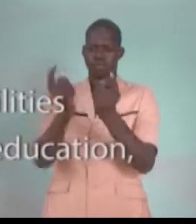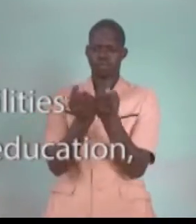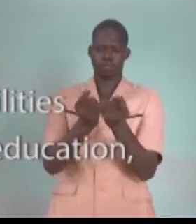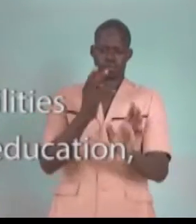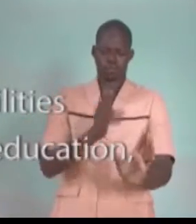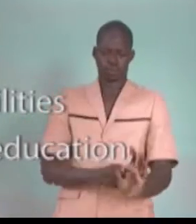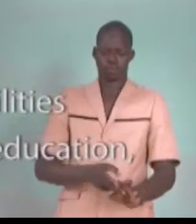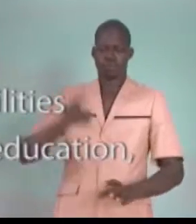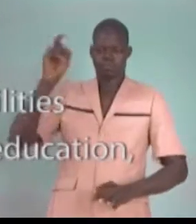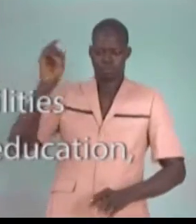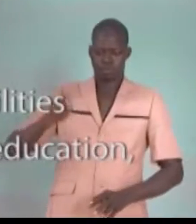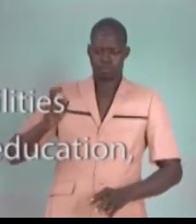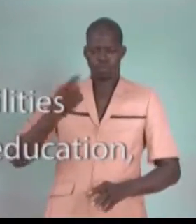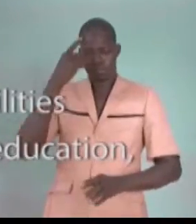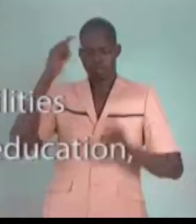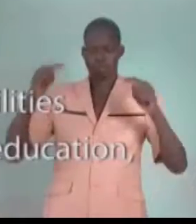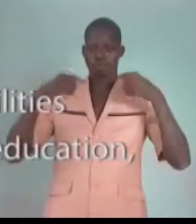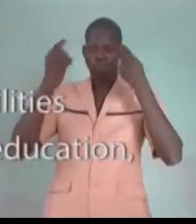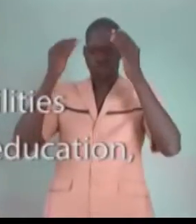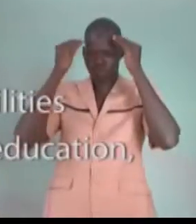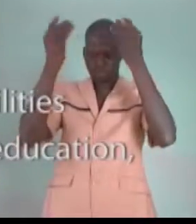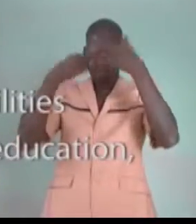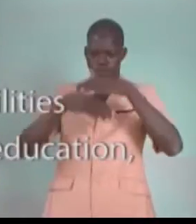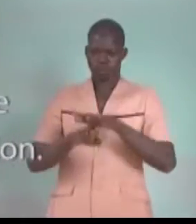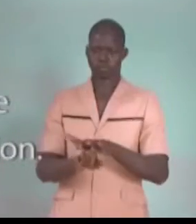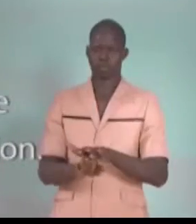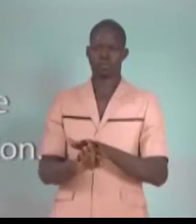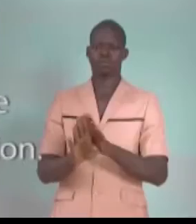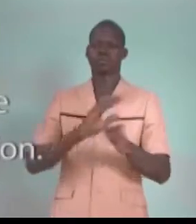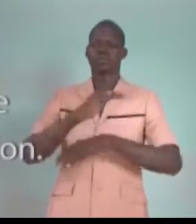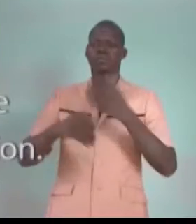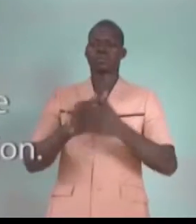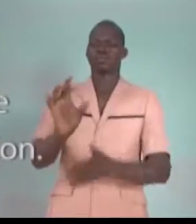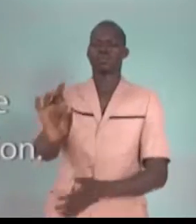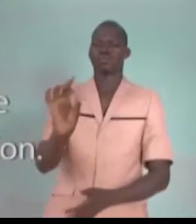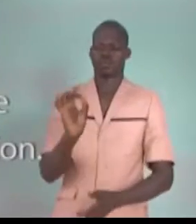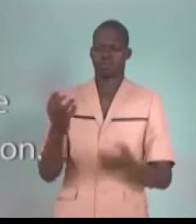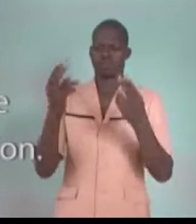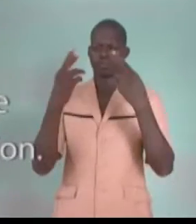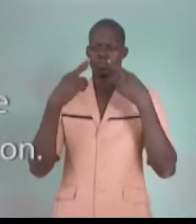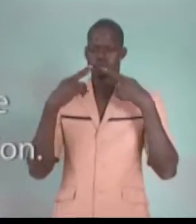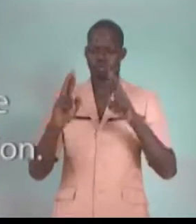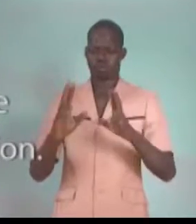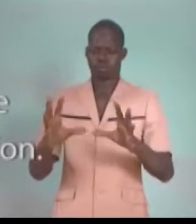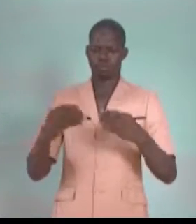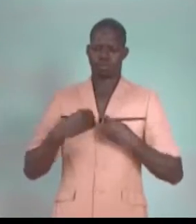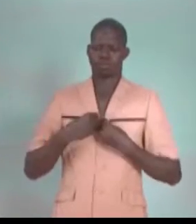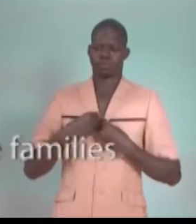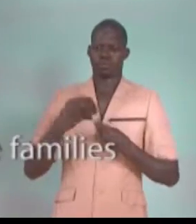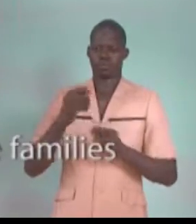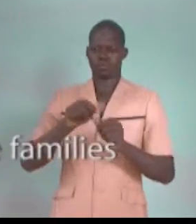et de la nécessité, pour réussir une éducation inclusive, de trouver les réponses adaptées à chaque situation.